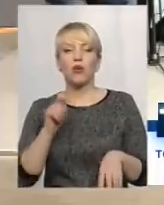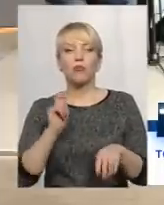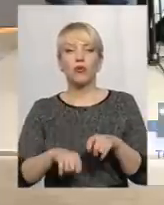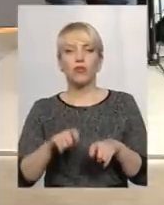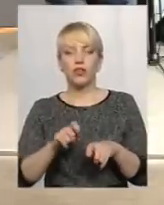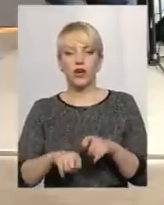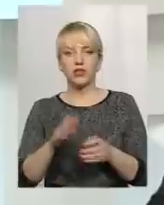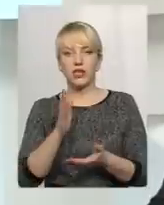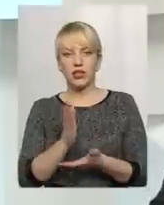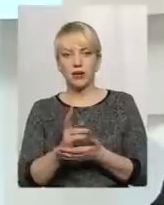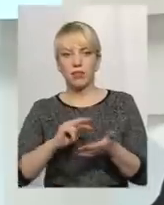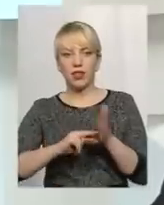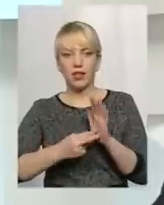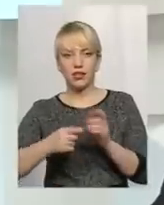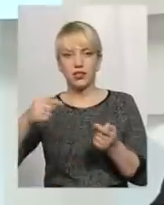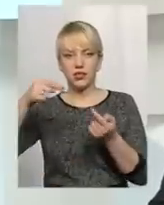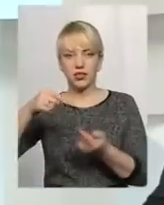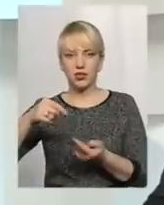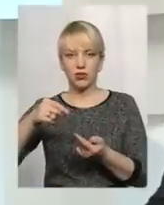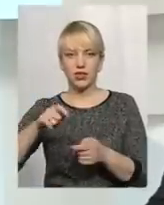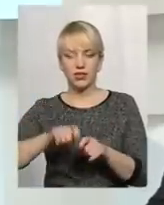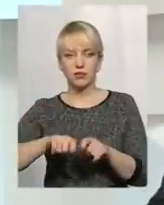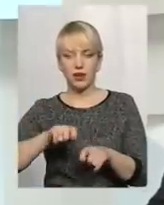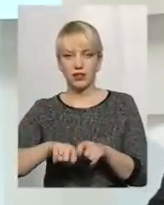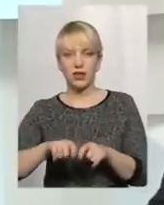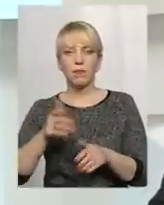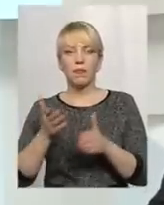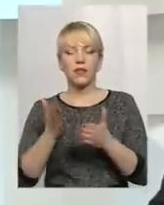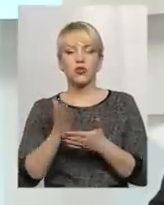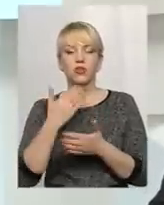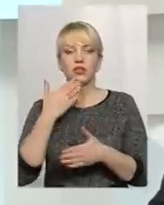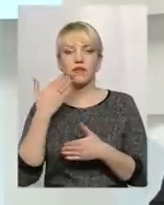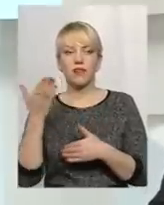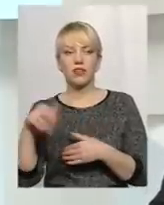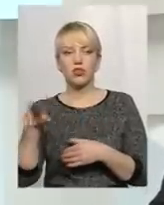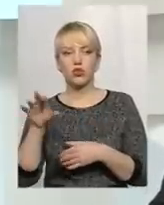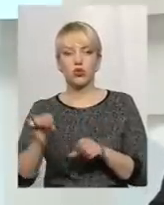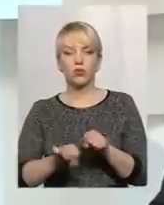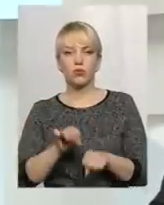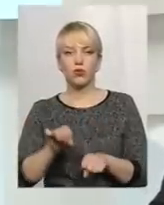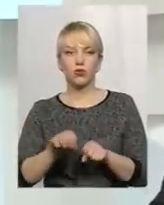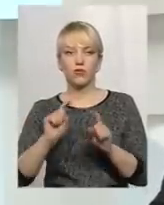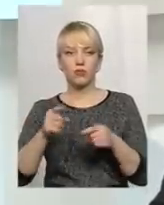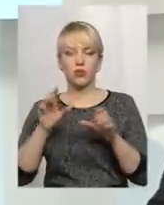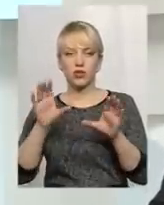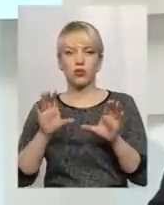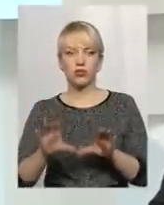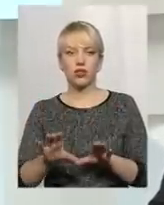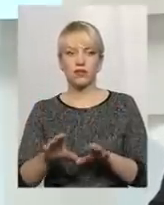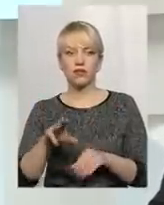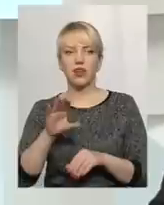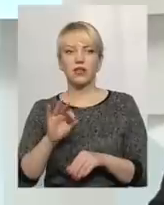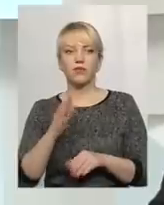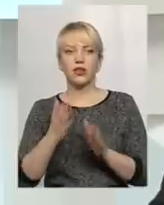є планною перевірки згідно плану робіт інспекції. Якщо є певні звернення щодо порушення вимог законодавства, то